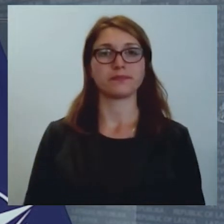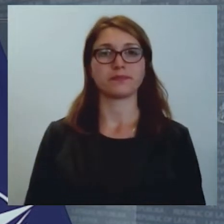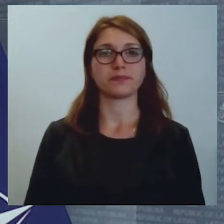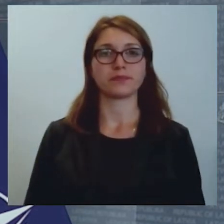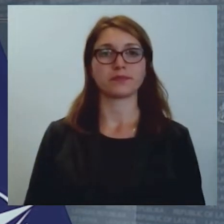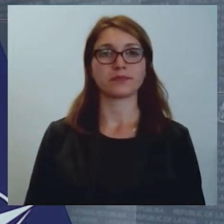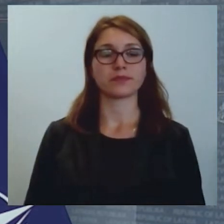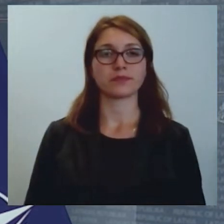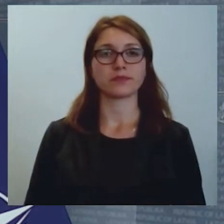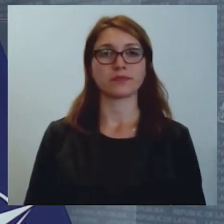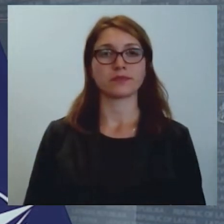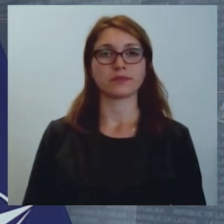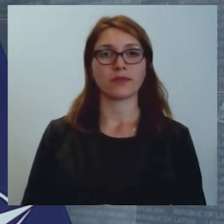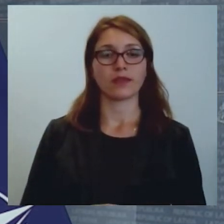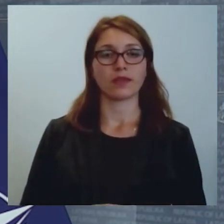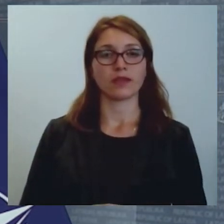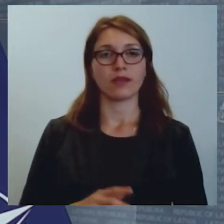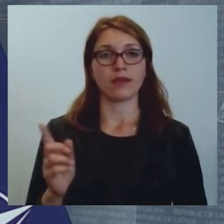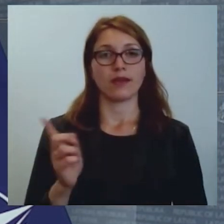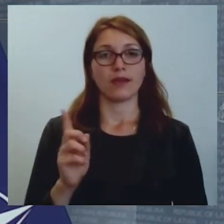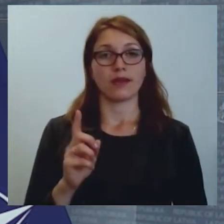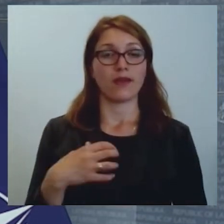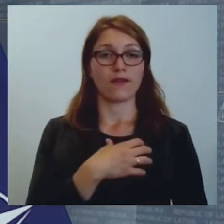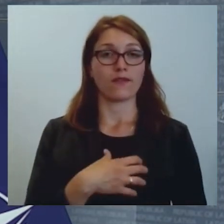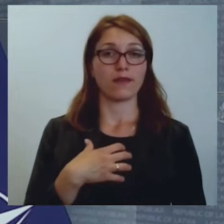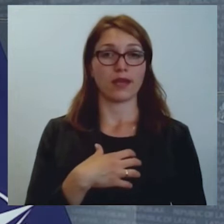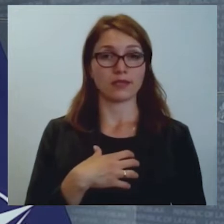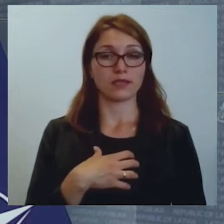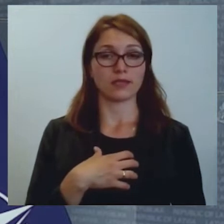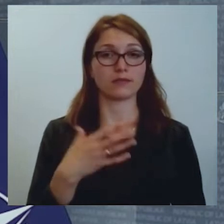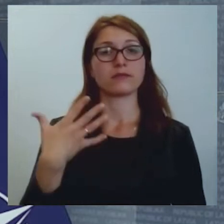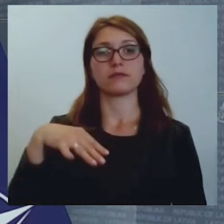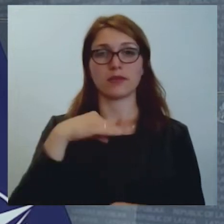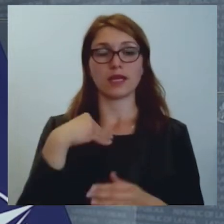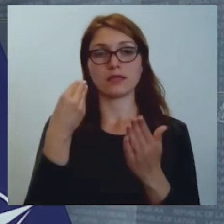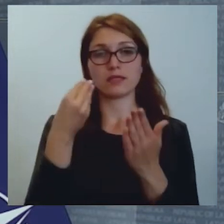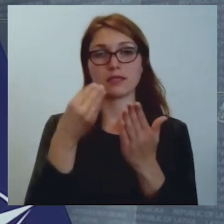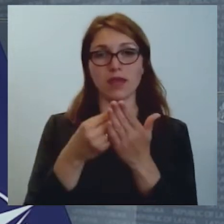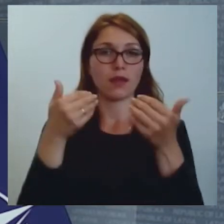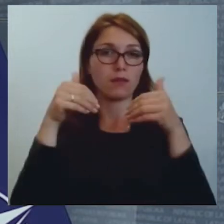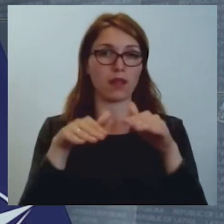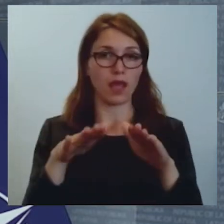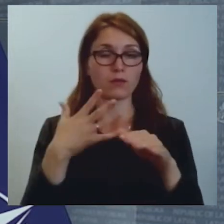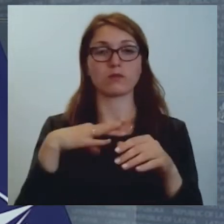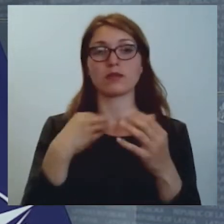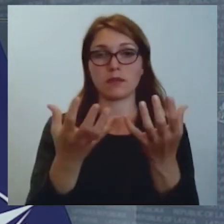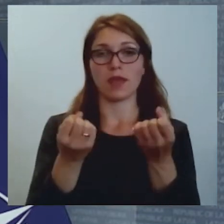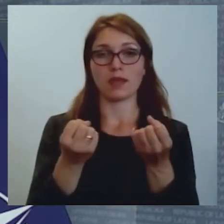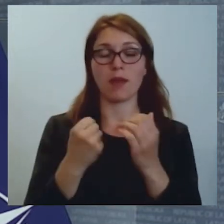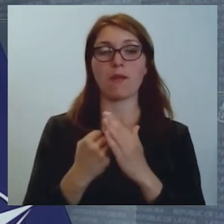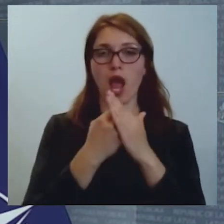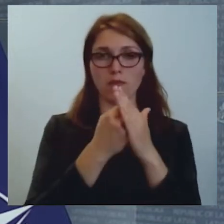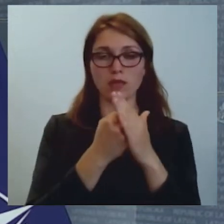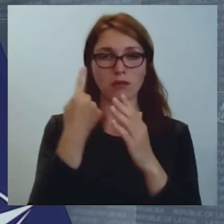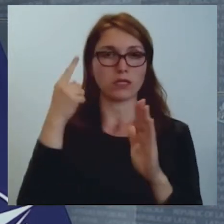Tātad ir vajadzīgi. Mēs izvērtējam lēmumus, mēs pieņemam un atbalstam racionāls